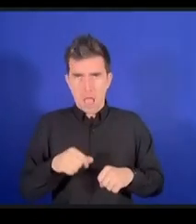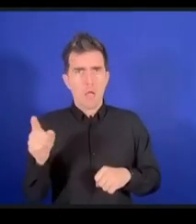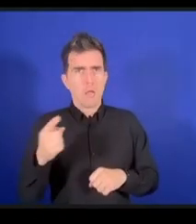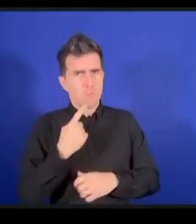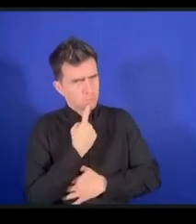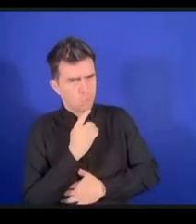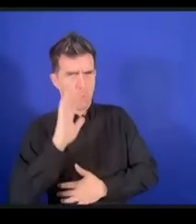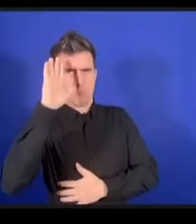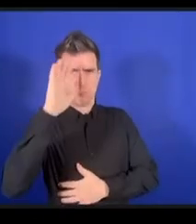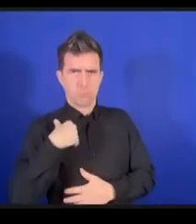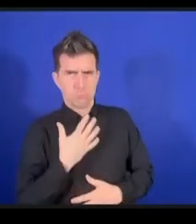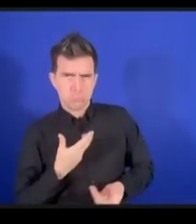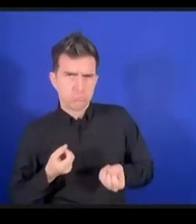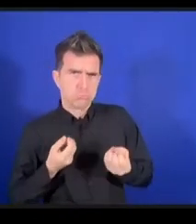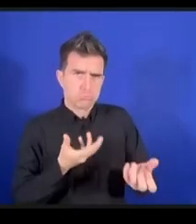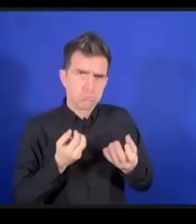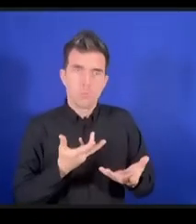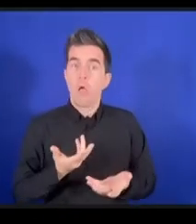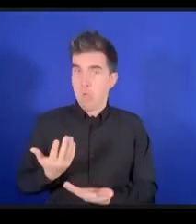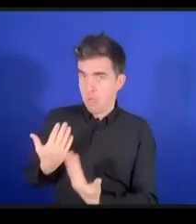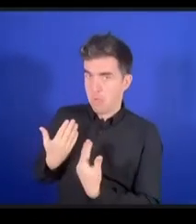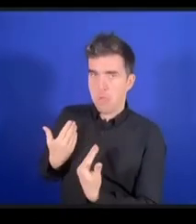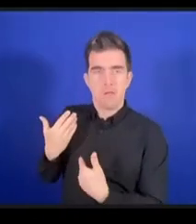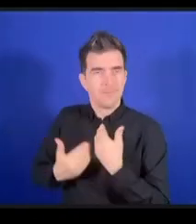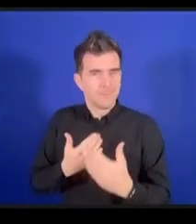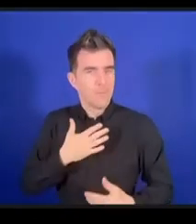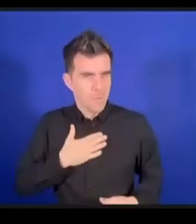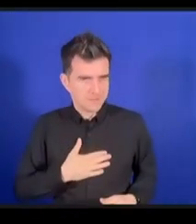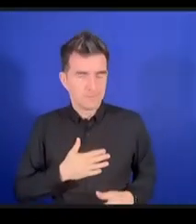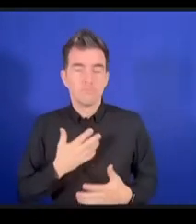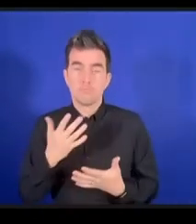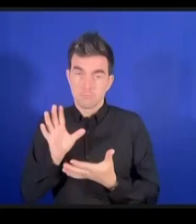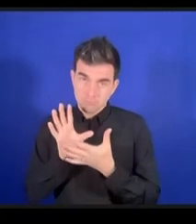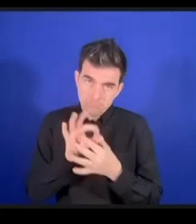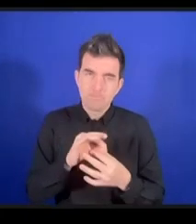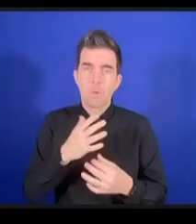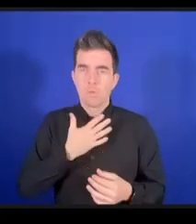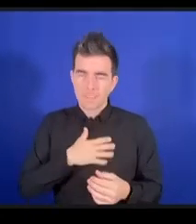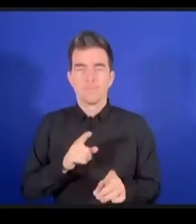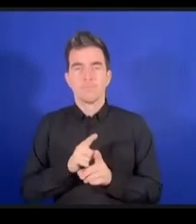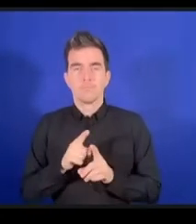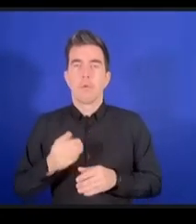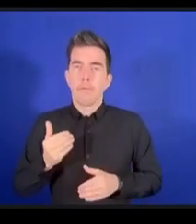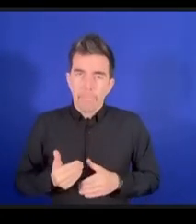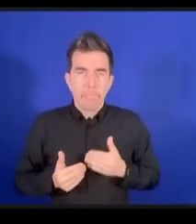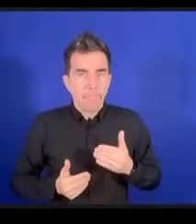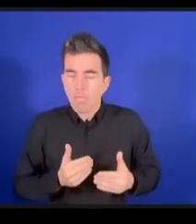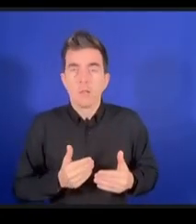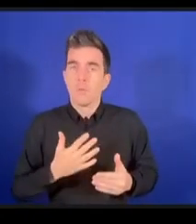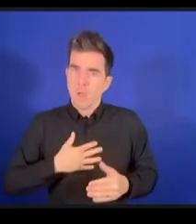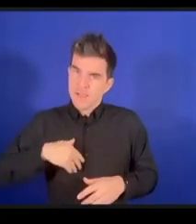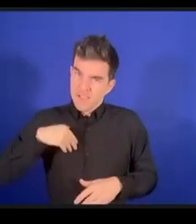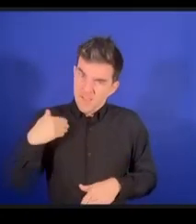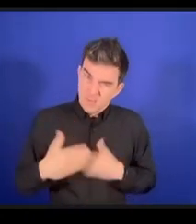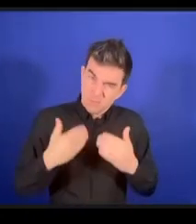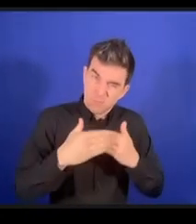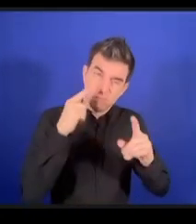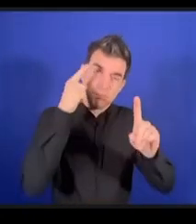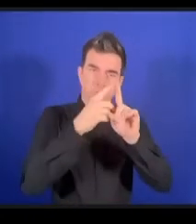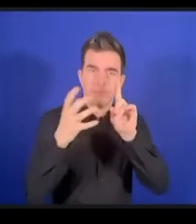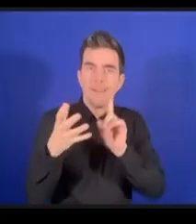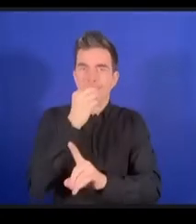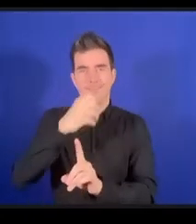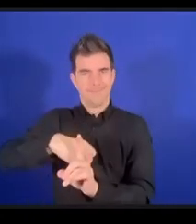Concernant l'accélération des ODD et le rapport avec les OMD que nous avons